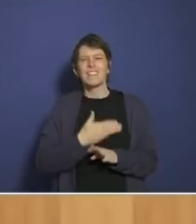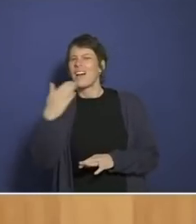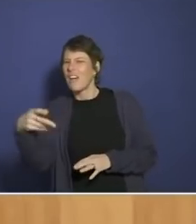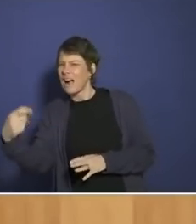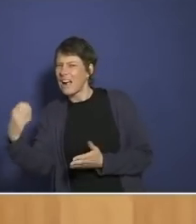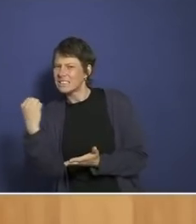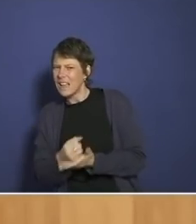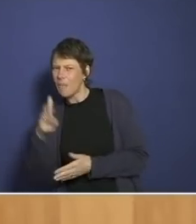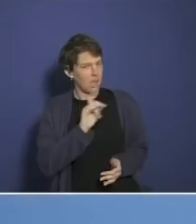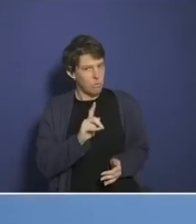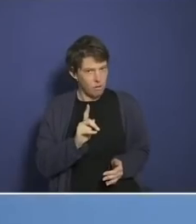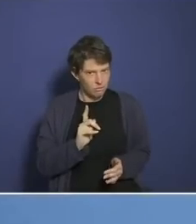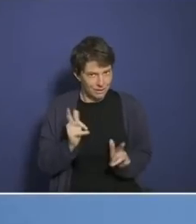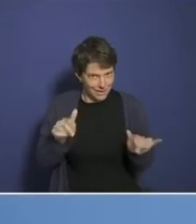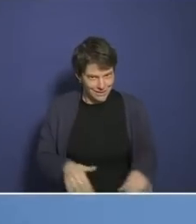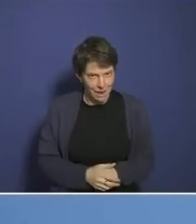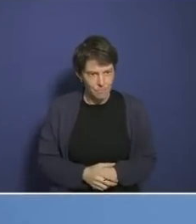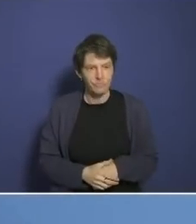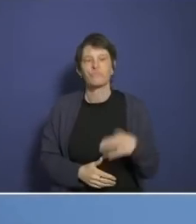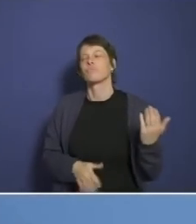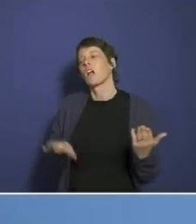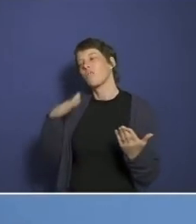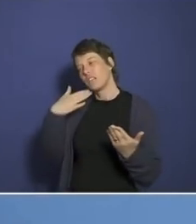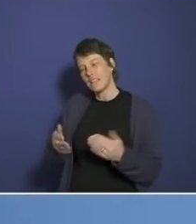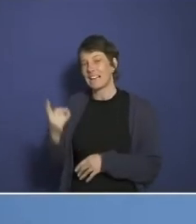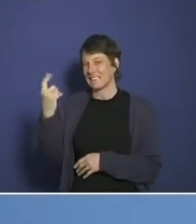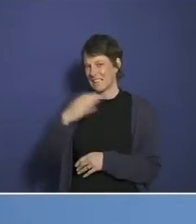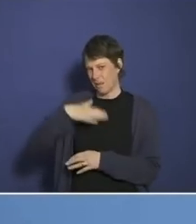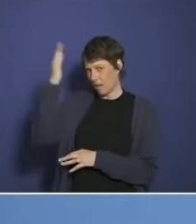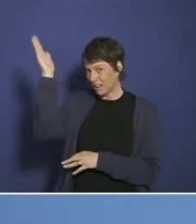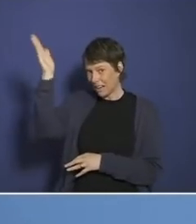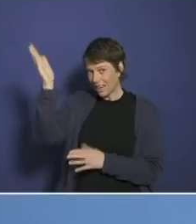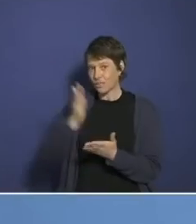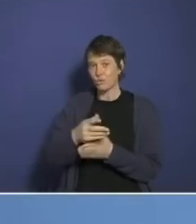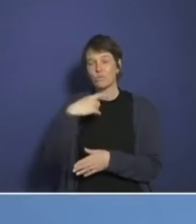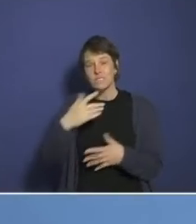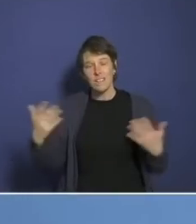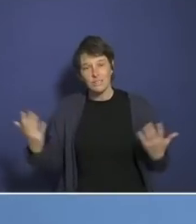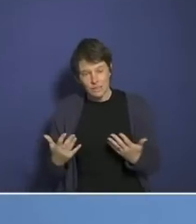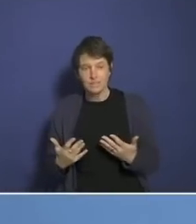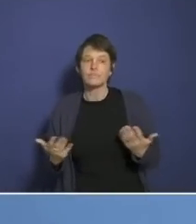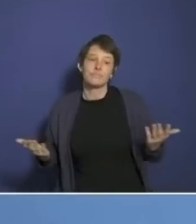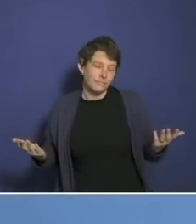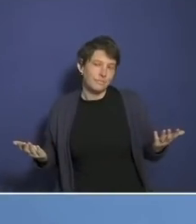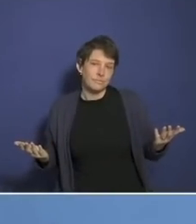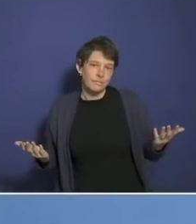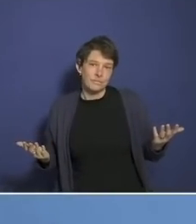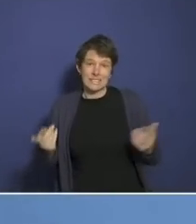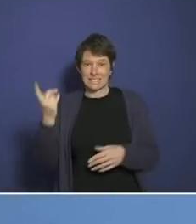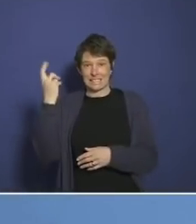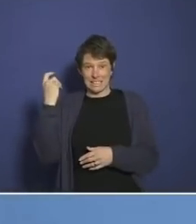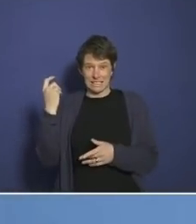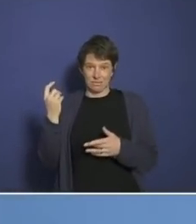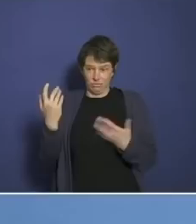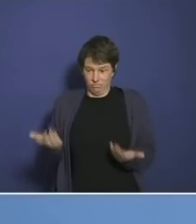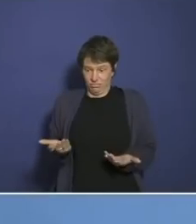bei Herrn Scholz und der sagte, die Demokratie... Ja, vielen Dank. Ich habe gestern in meiner Rede schon gesagt, dass der Tag gestern war,